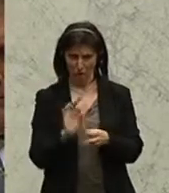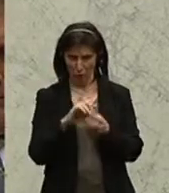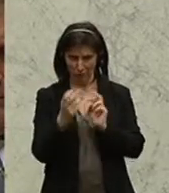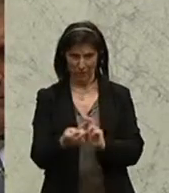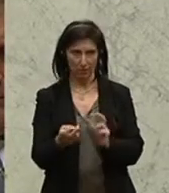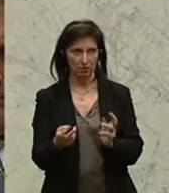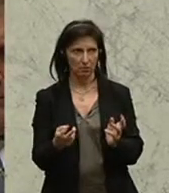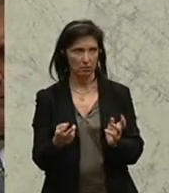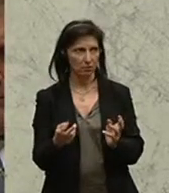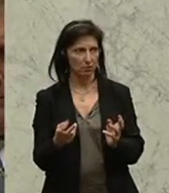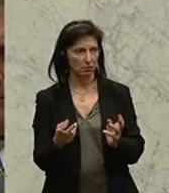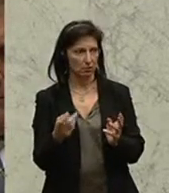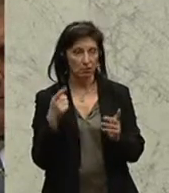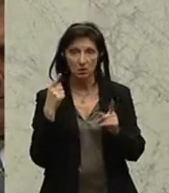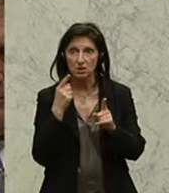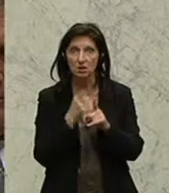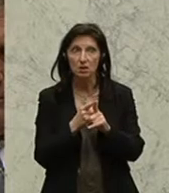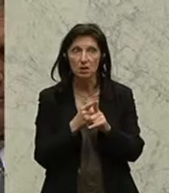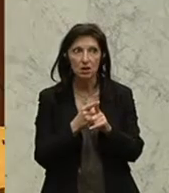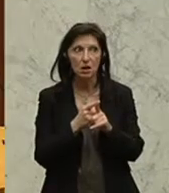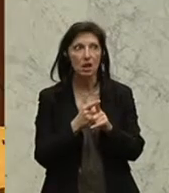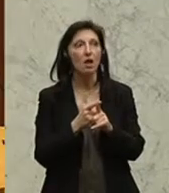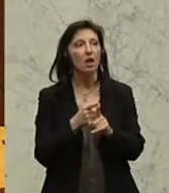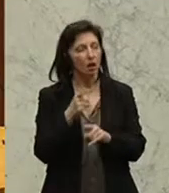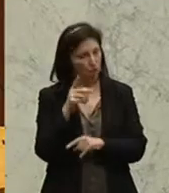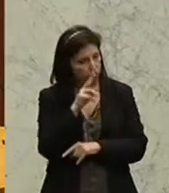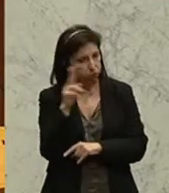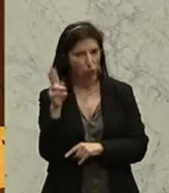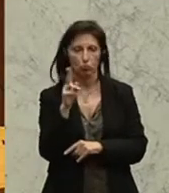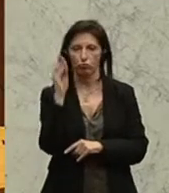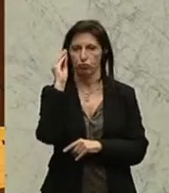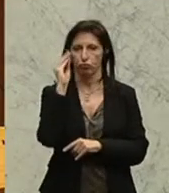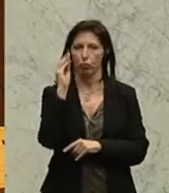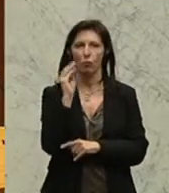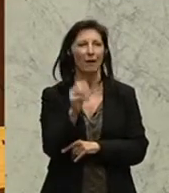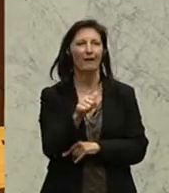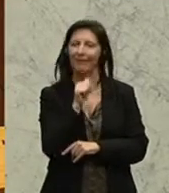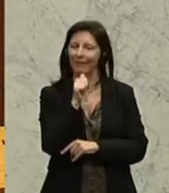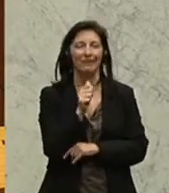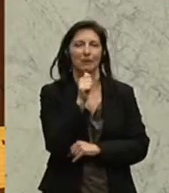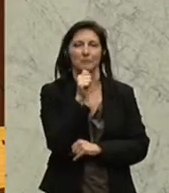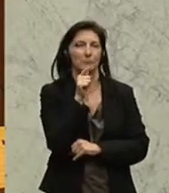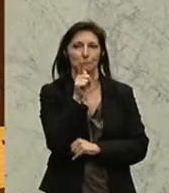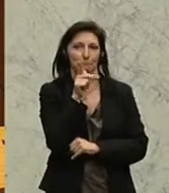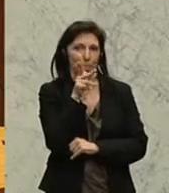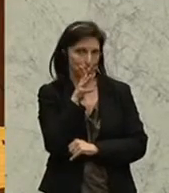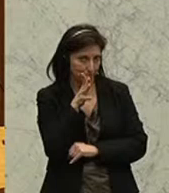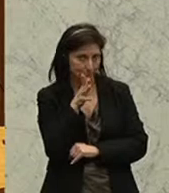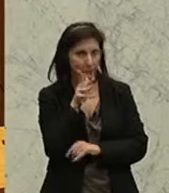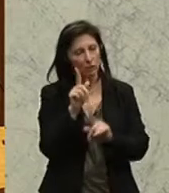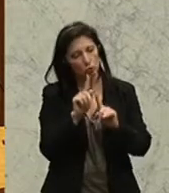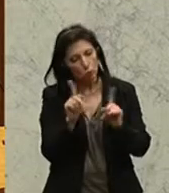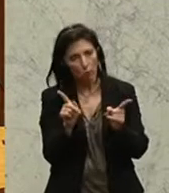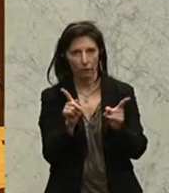Es geht darum, dass wir die Ziffernote in der Volksschule abschaffen und alternative Leistungsbeurteilungen